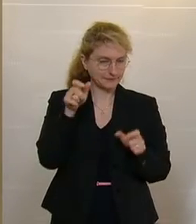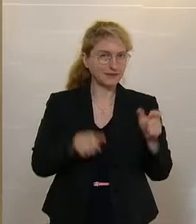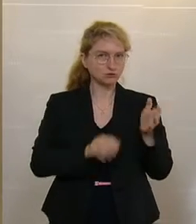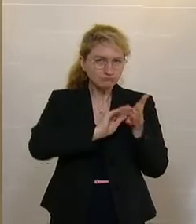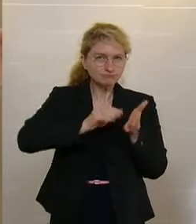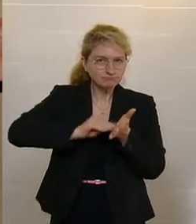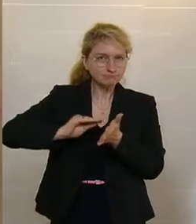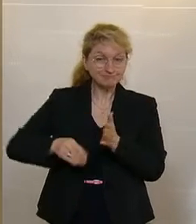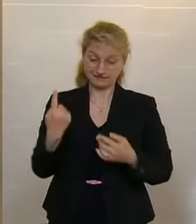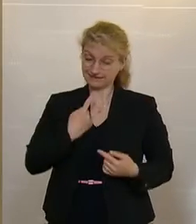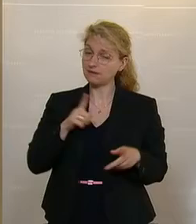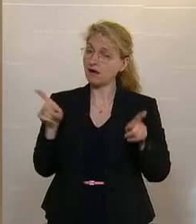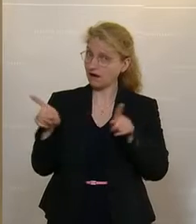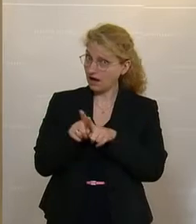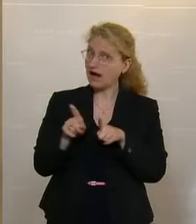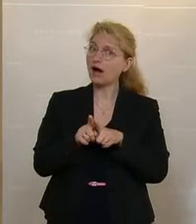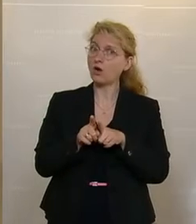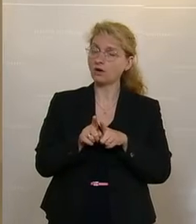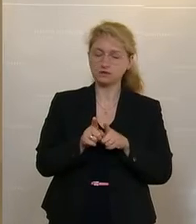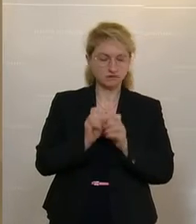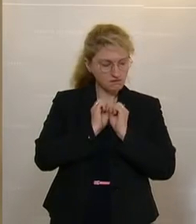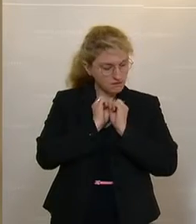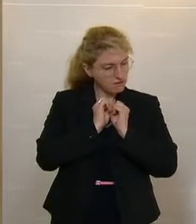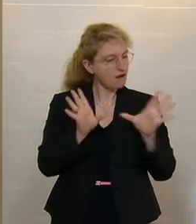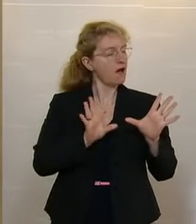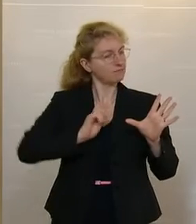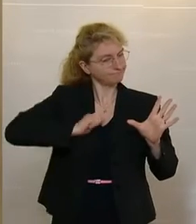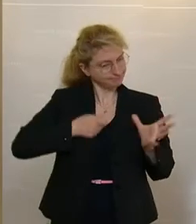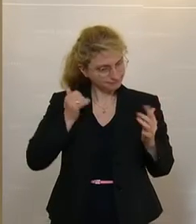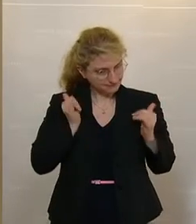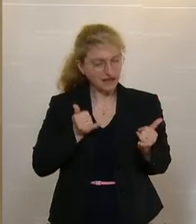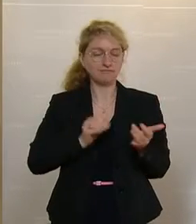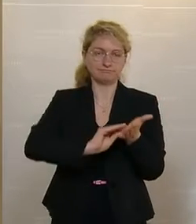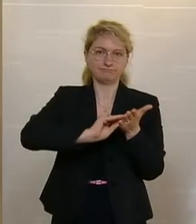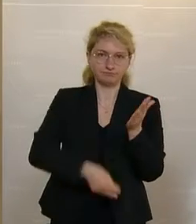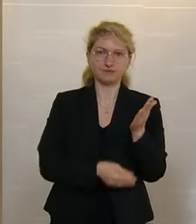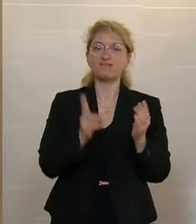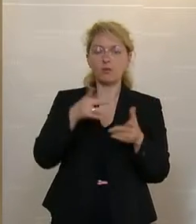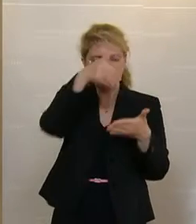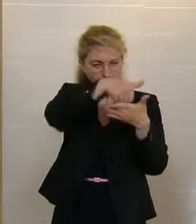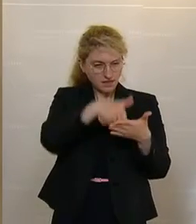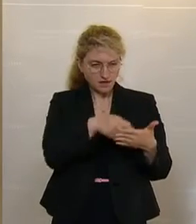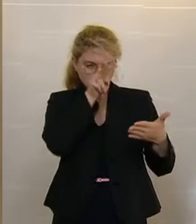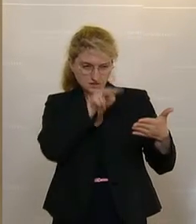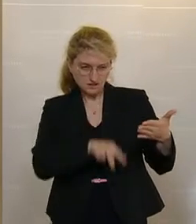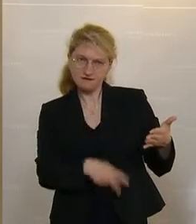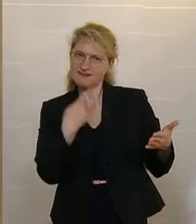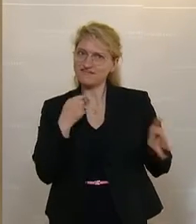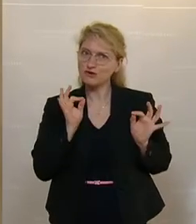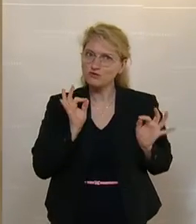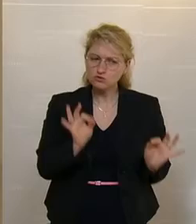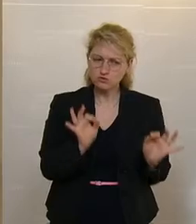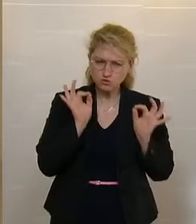unterschrieben. Auch ich habe dieses Volksbegehren aus tiefer Überzeugung unterschrieben, weil es mir auch inhaltlich gefallen hat, es ist gut